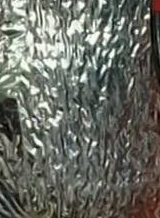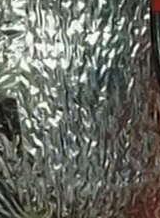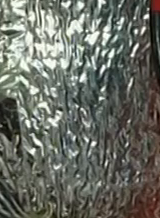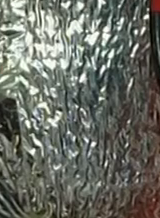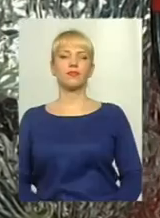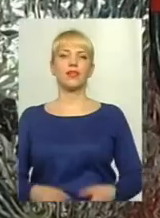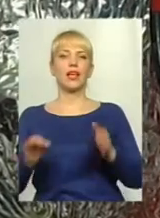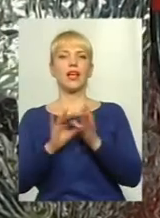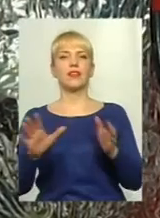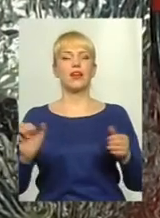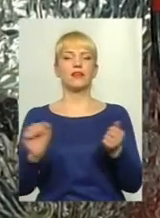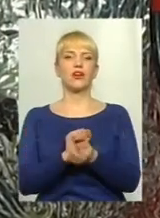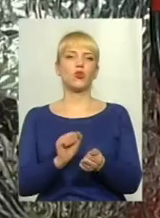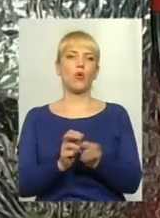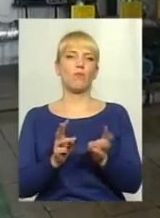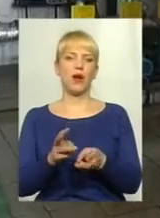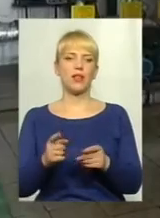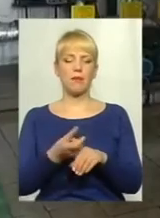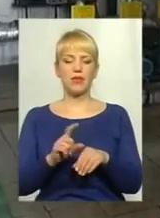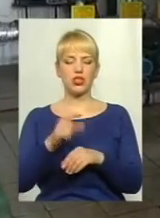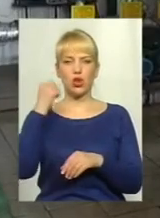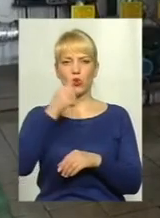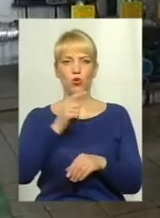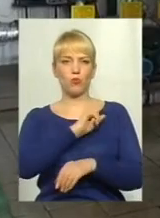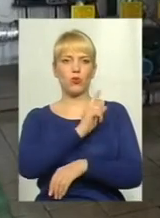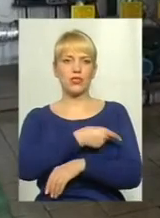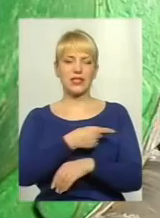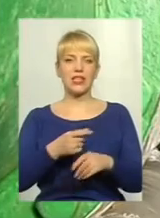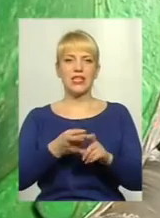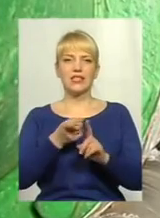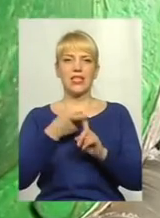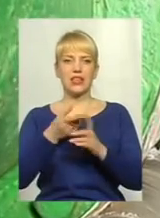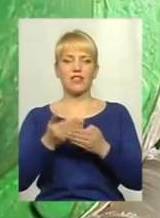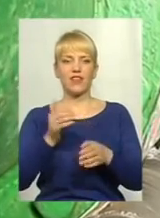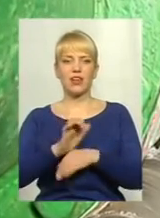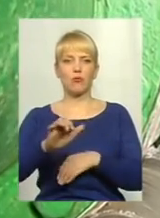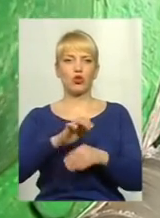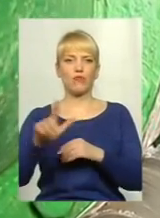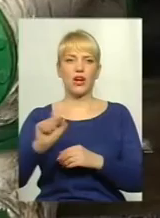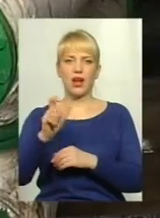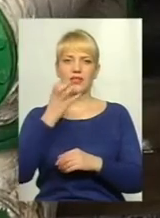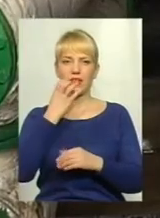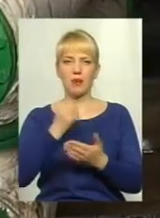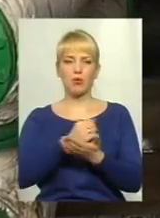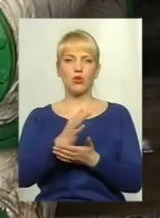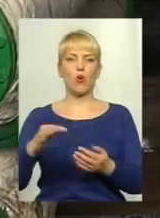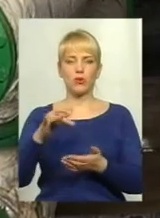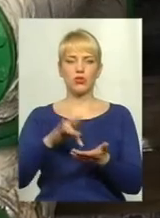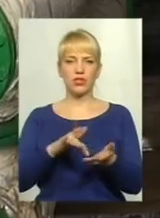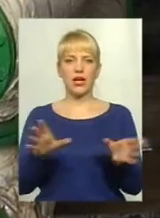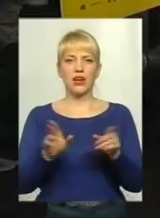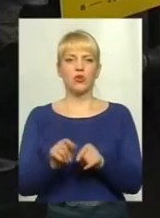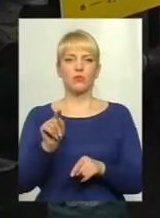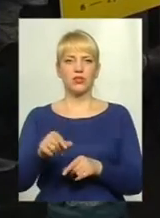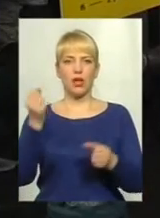Енергія твердого палива більше року посилює незалежність від імпортованого газу тепломережу обласного центру. Разом з